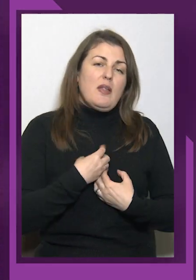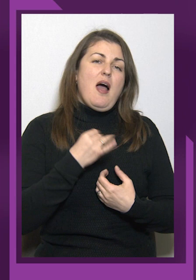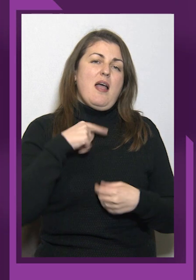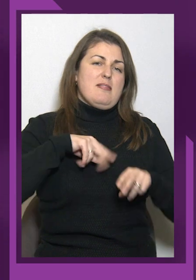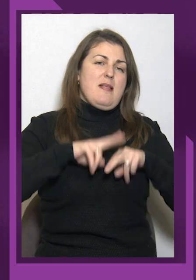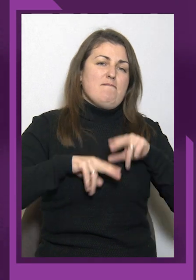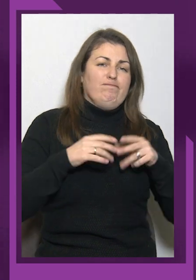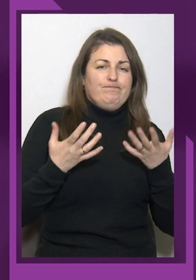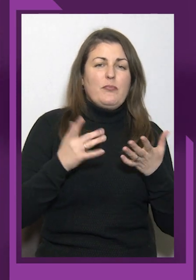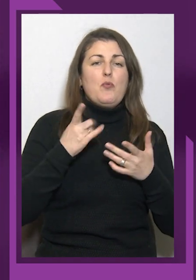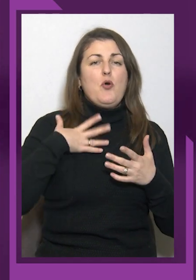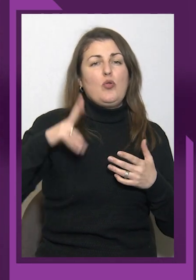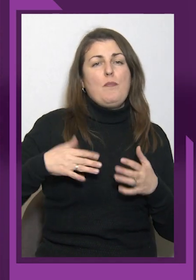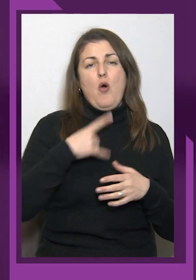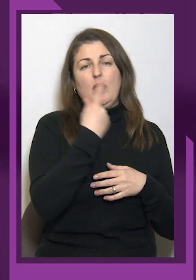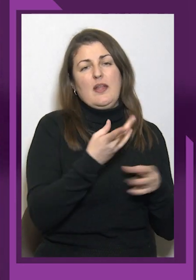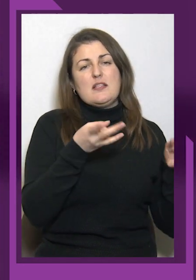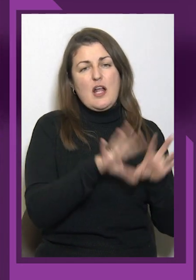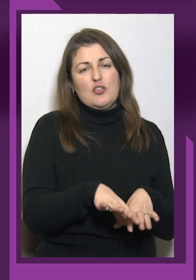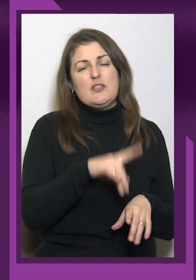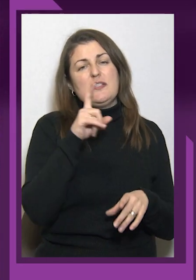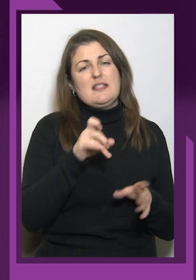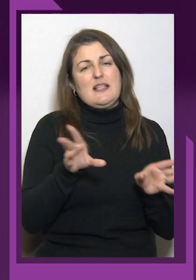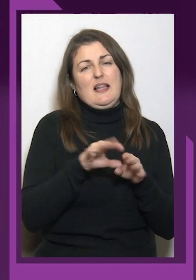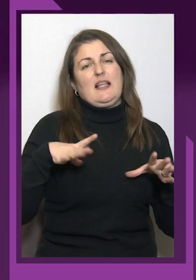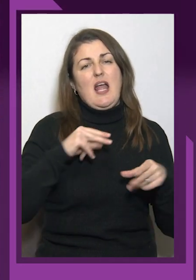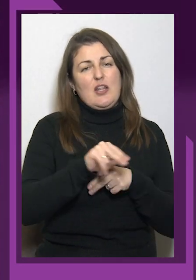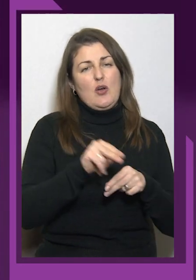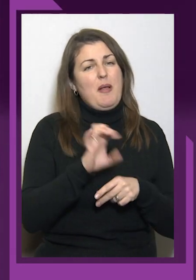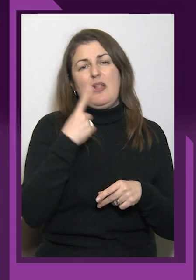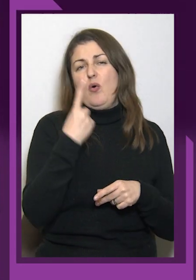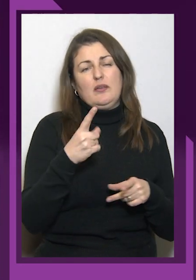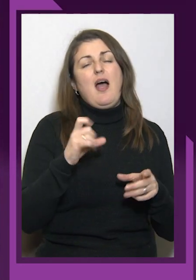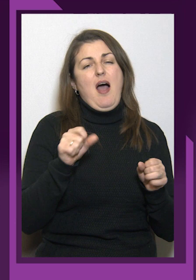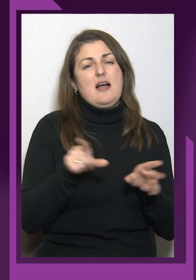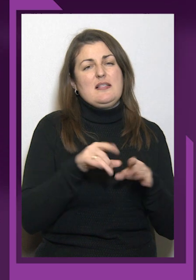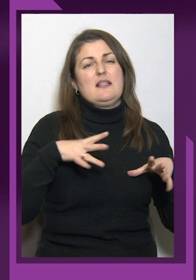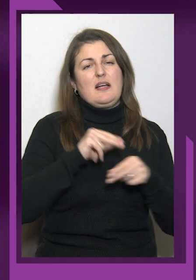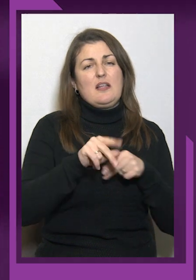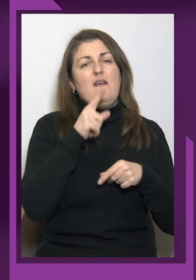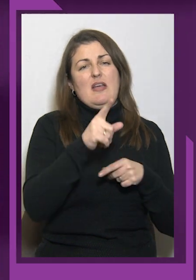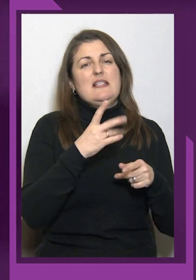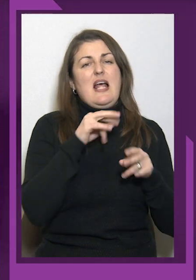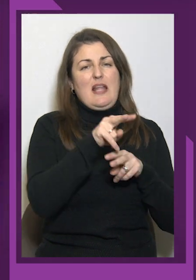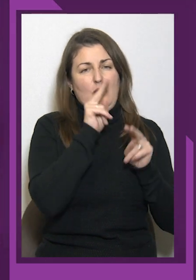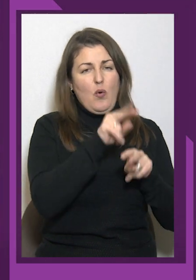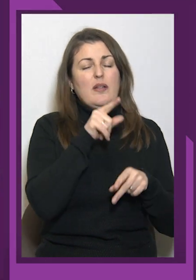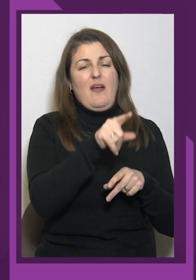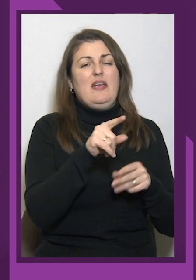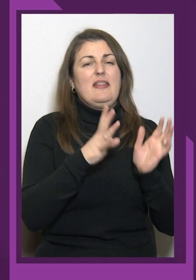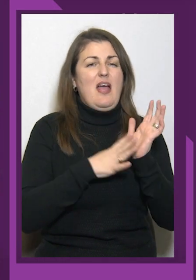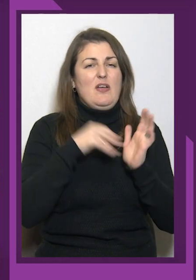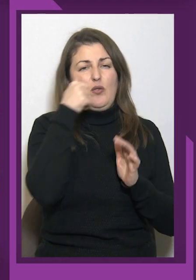напружена? Бо донька моя одна залишилася з тренером. Не одна, з тренером. Він за нею доглядає, їй 9 років.